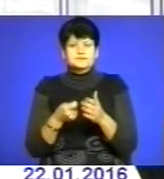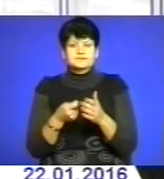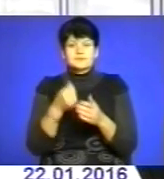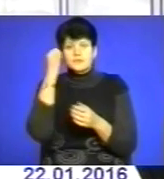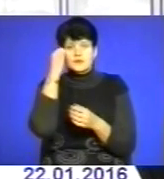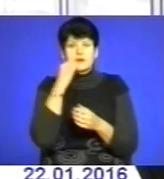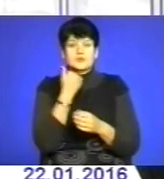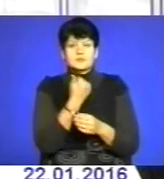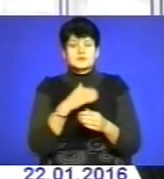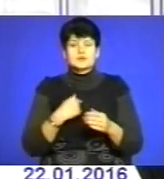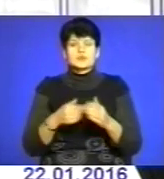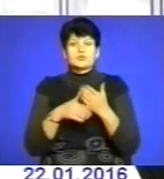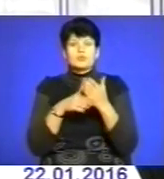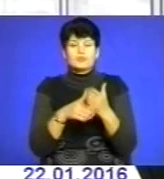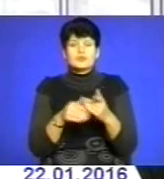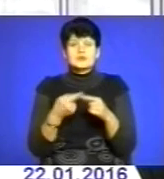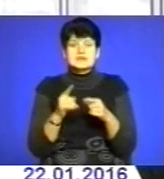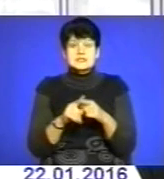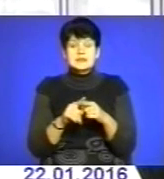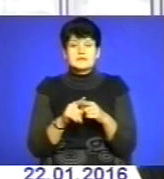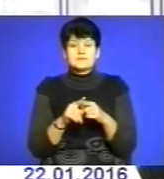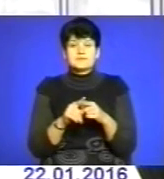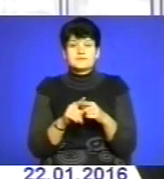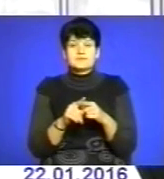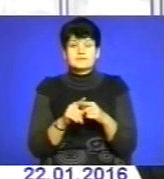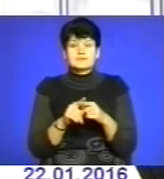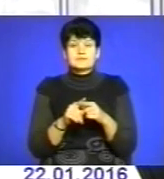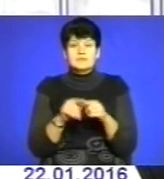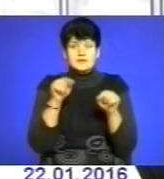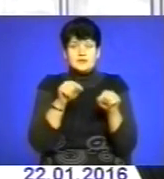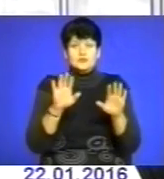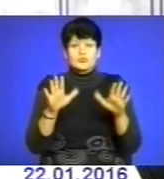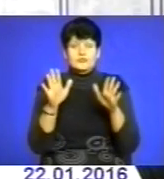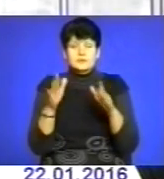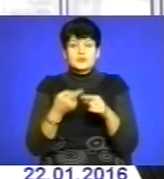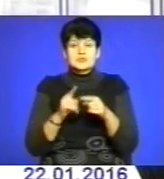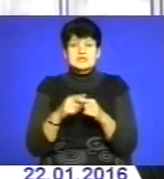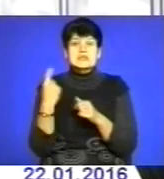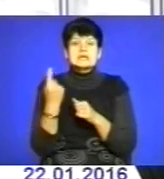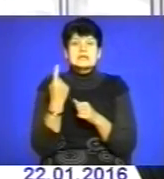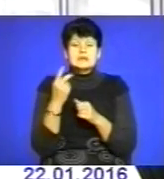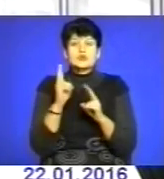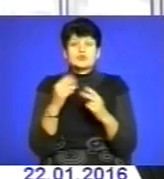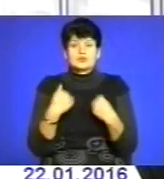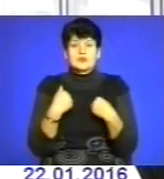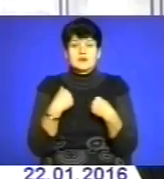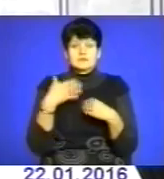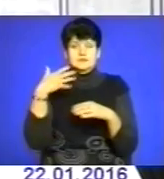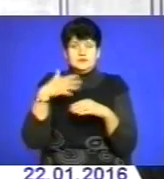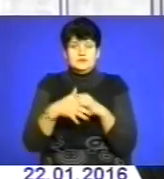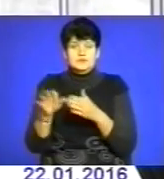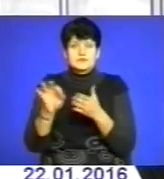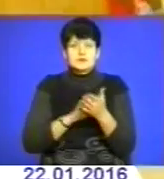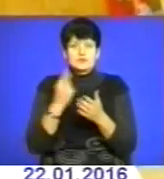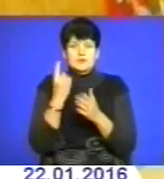Дякую їм за таку допомогу. На даному випадку це такий єдиний, хто нам відгукнувся зразу,